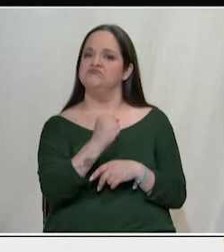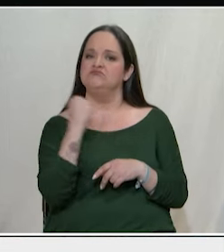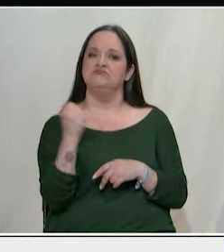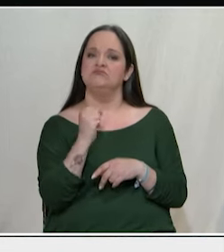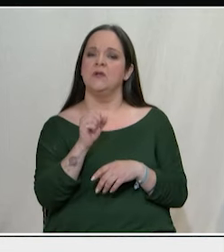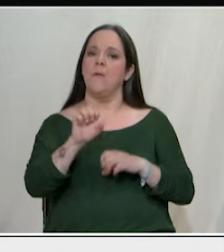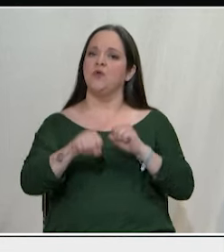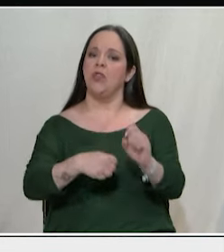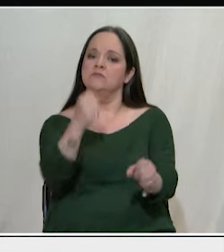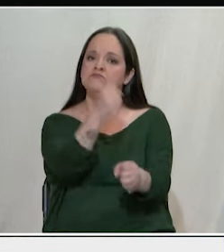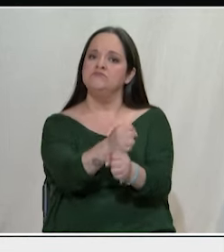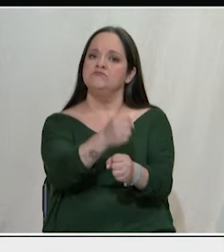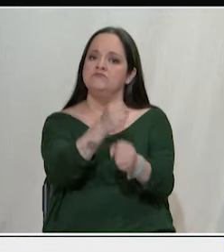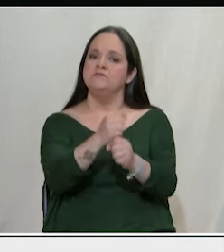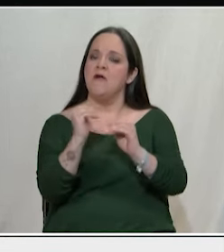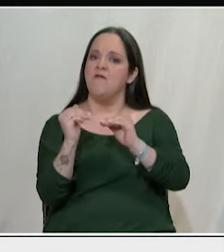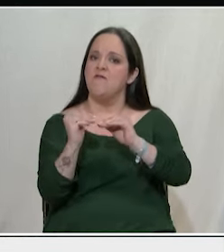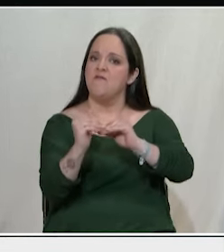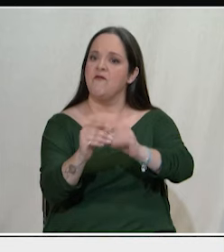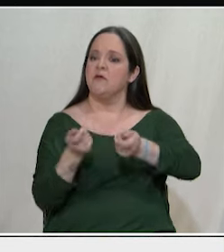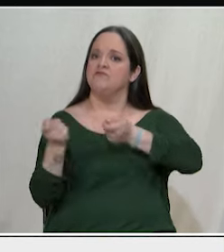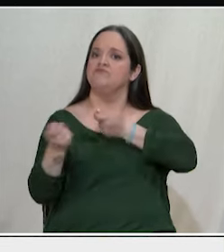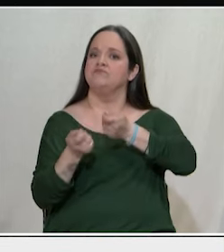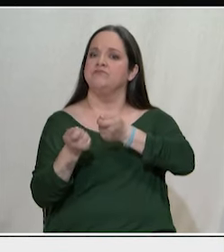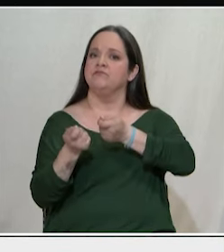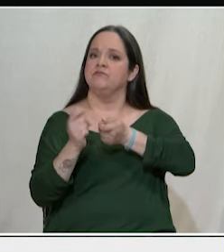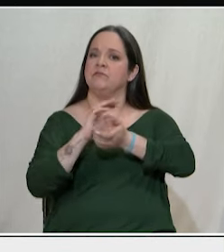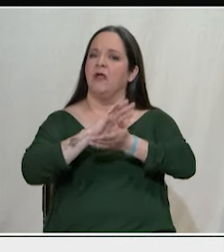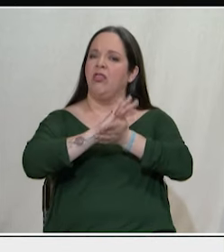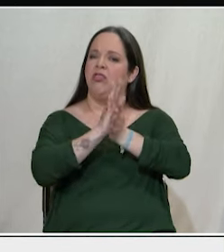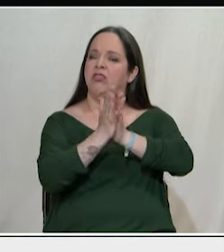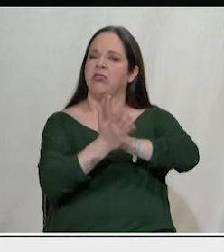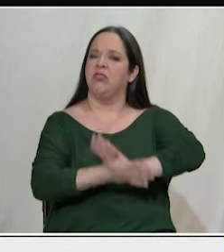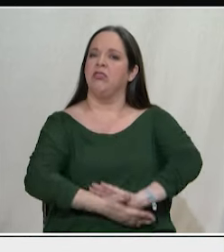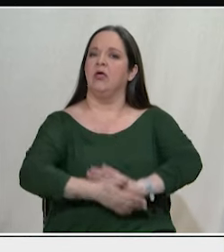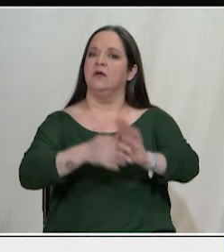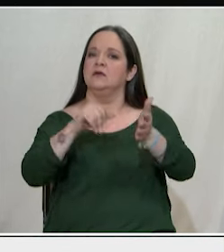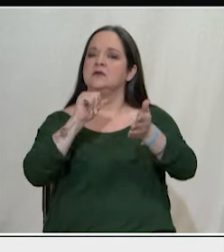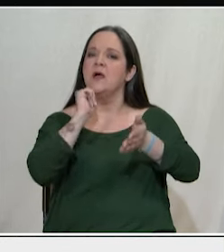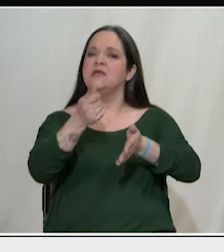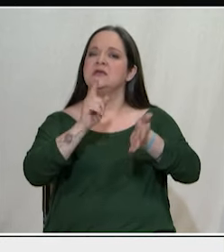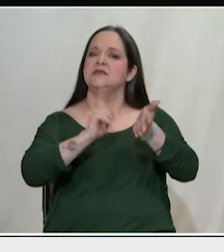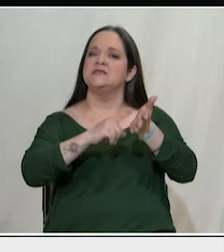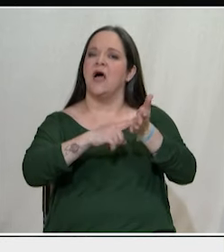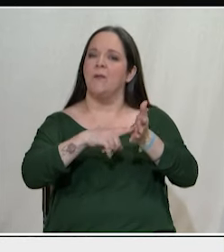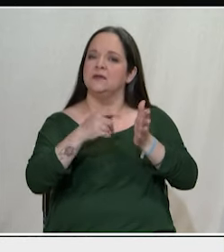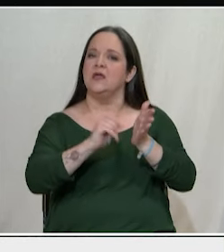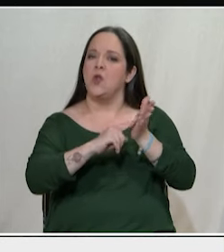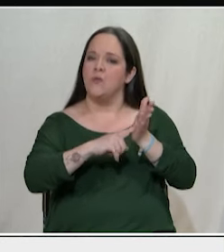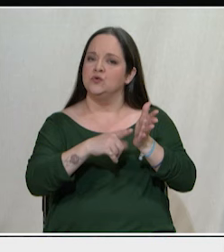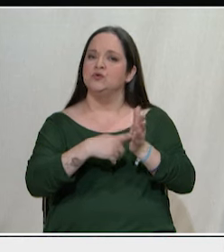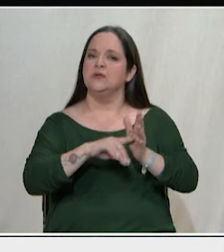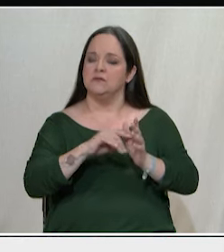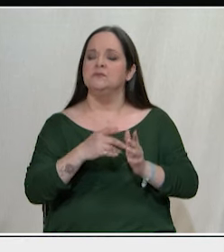στην εξουσία και να ασκήσουν διακυβέρνηση τσαλαπατώντας και τα συντάγματα και πολύ περισσότερο τη λαϊκή βούληση